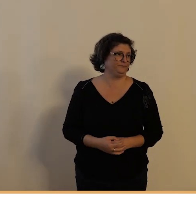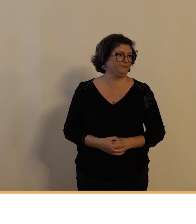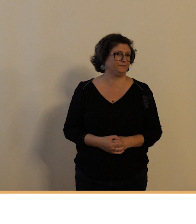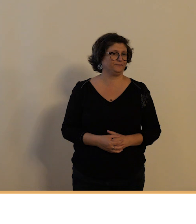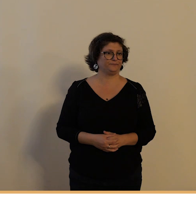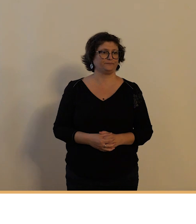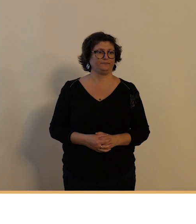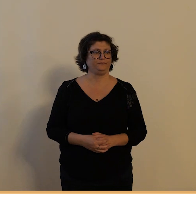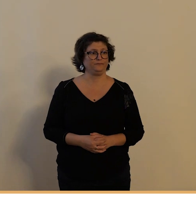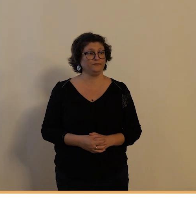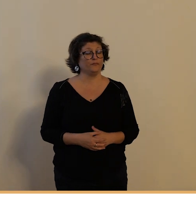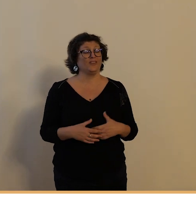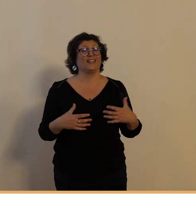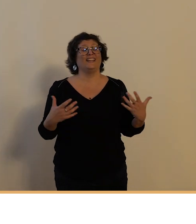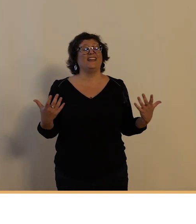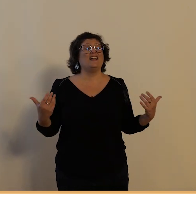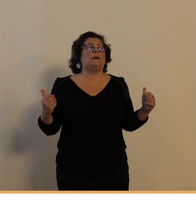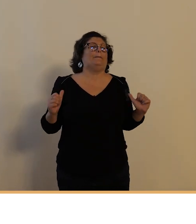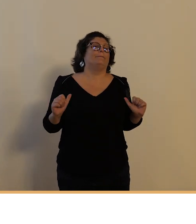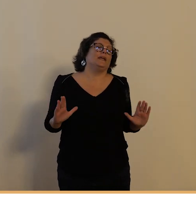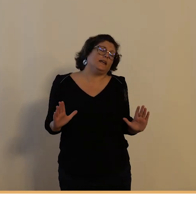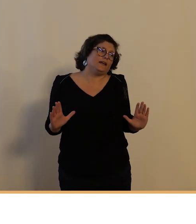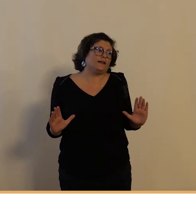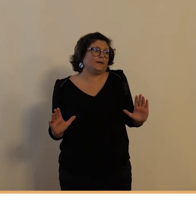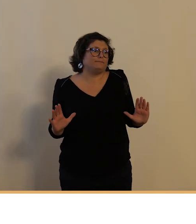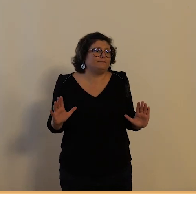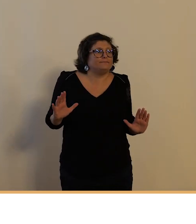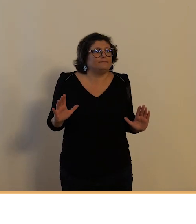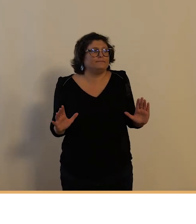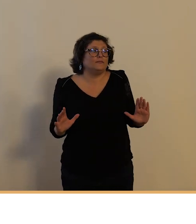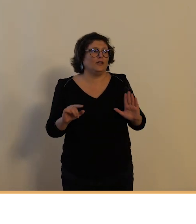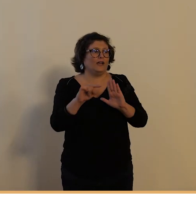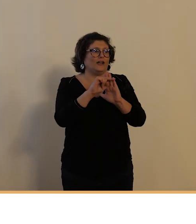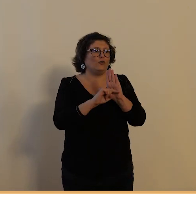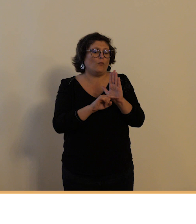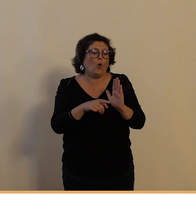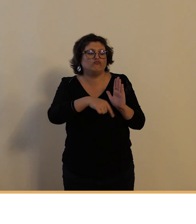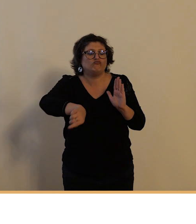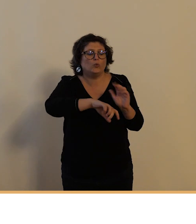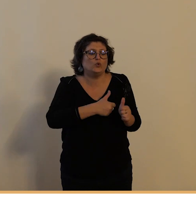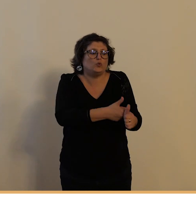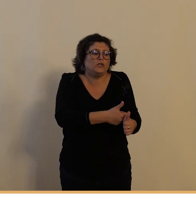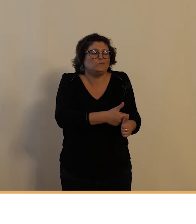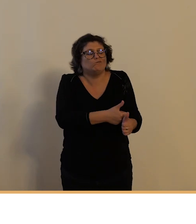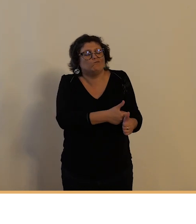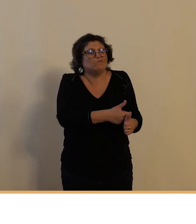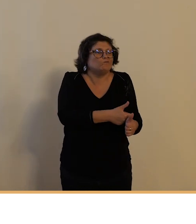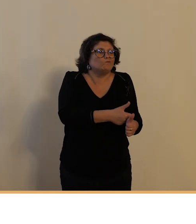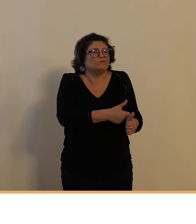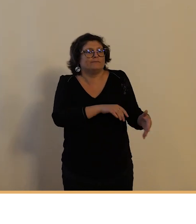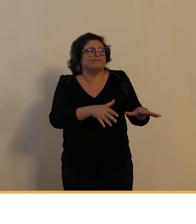ce règlement connaît une application assez peu systématique puisque le journal d'André-Loire